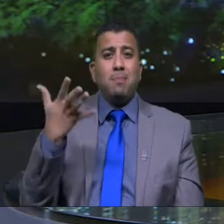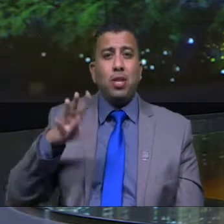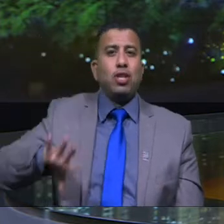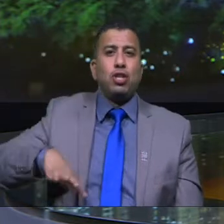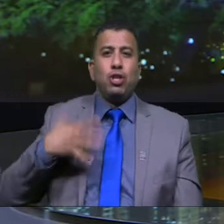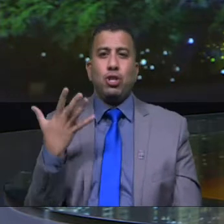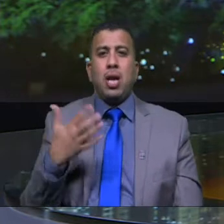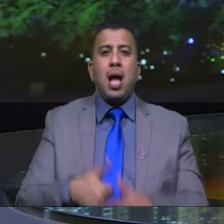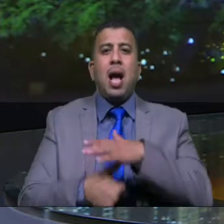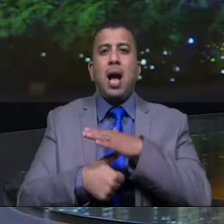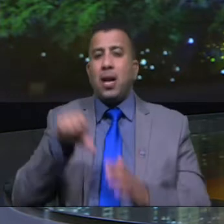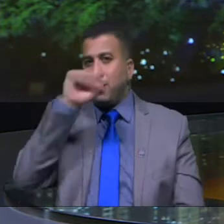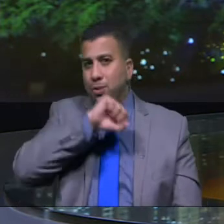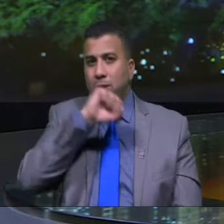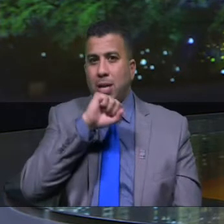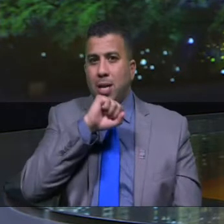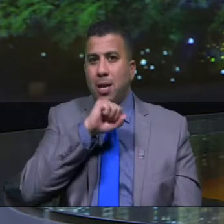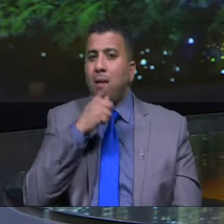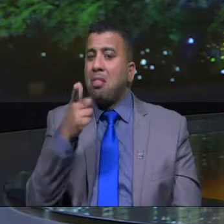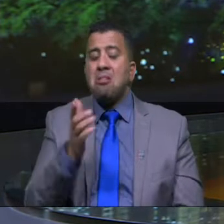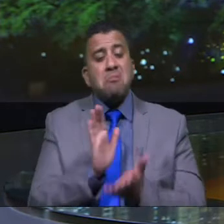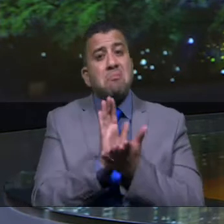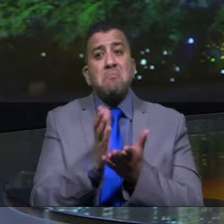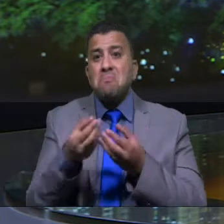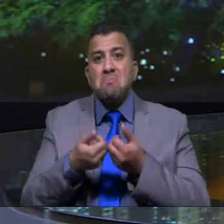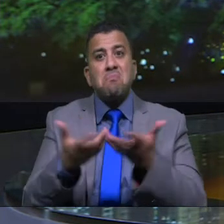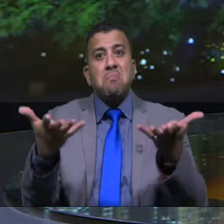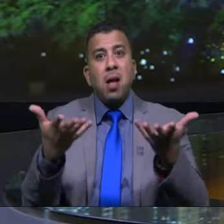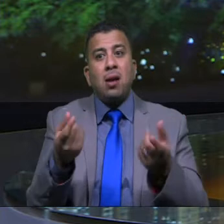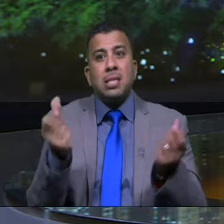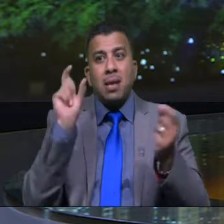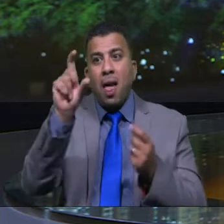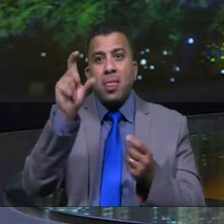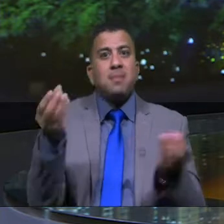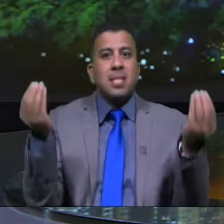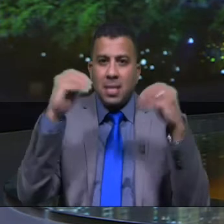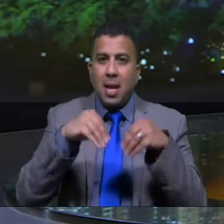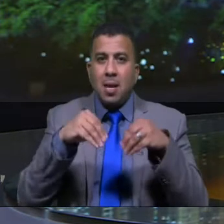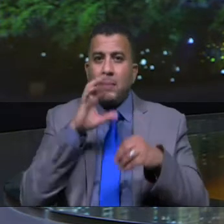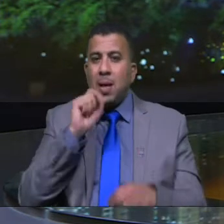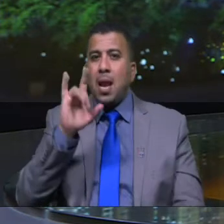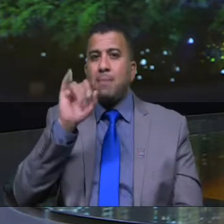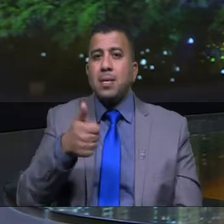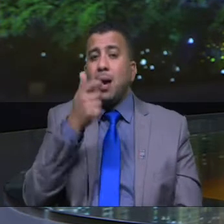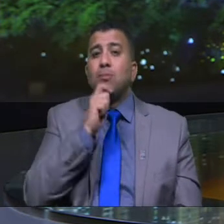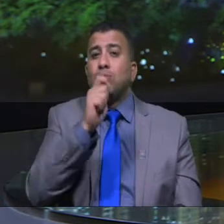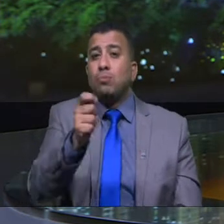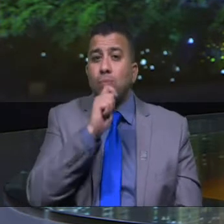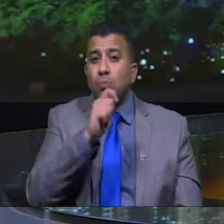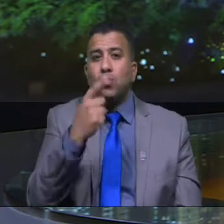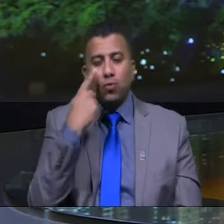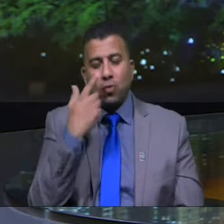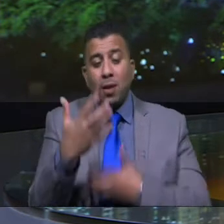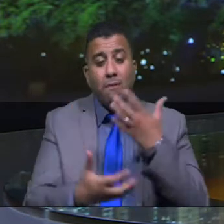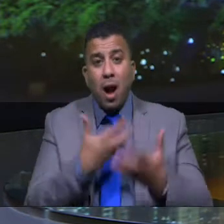الشكر والامتنان لصاحب السمو حاكم الشارقة على هذه المكرومة السخية لم ياء المازمي ترصد جانبا من هذا